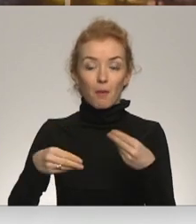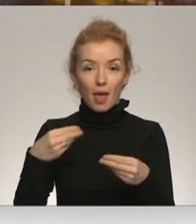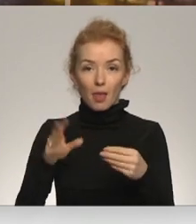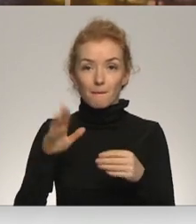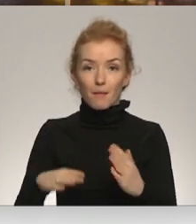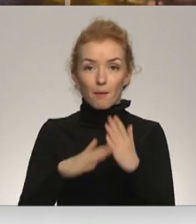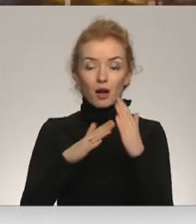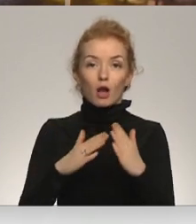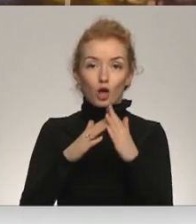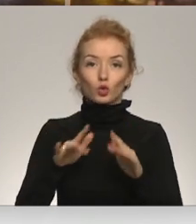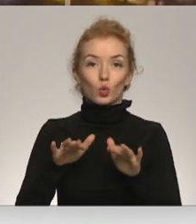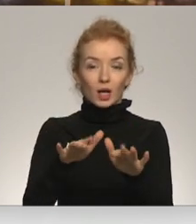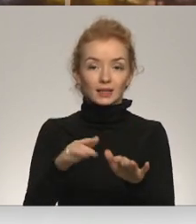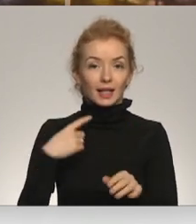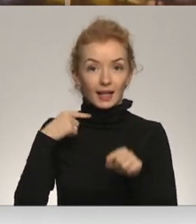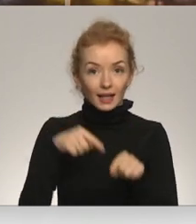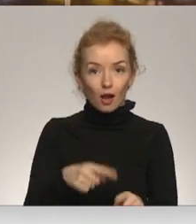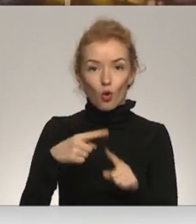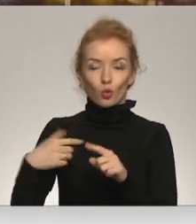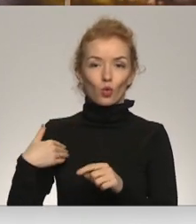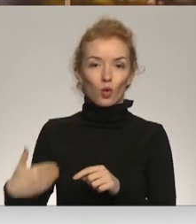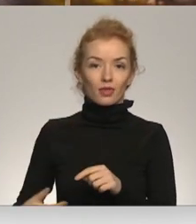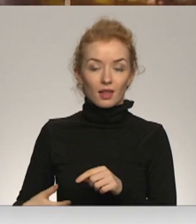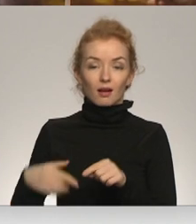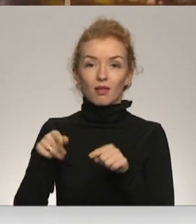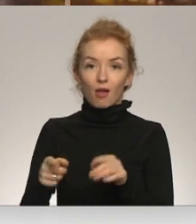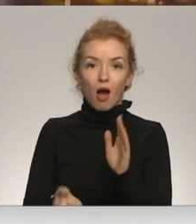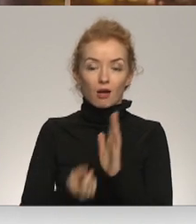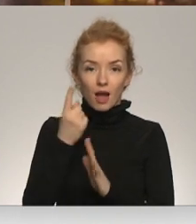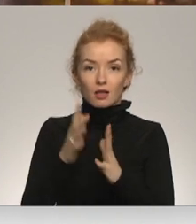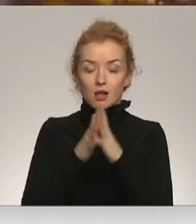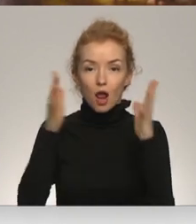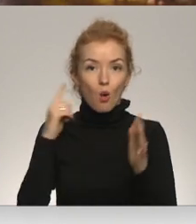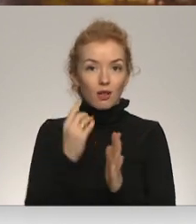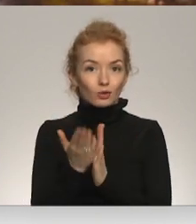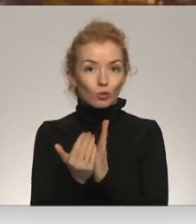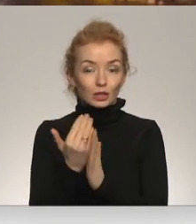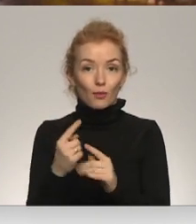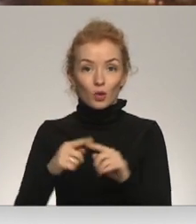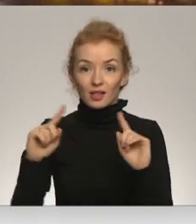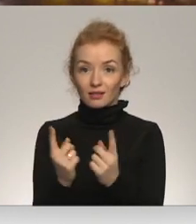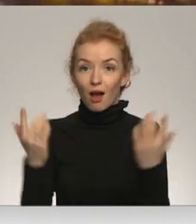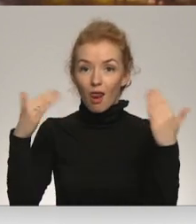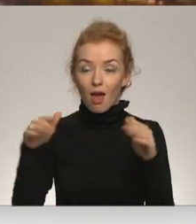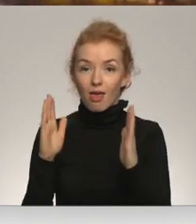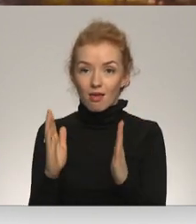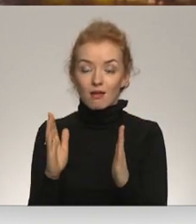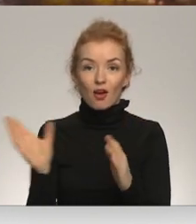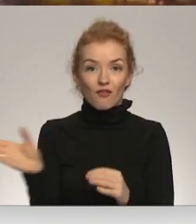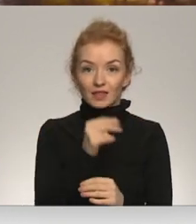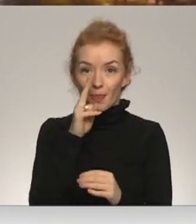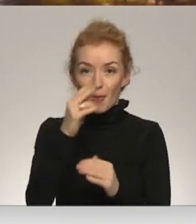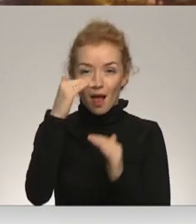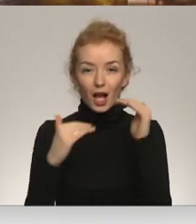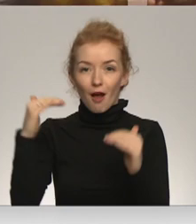barikāžu noris Rīgā un Kuldīgā. Tā vietējās skolās radījusi necerētu lielu atsaucību, un īsā laikā viss nedēļas grafiks bijis